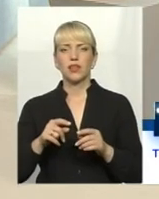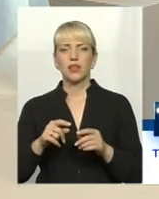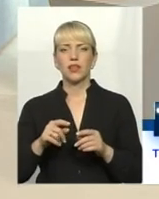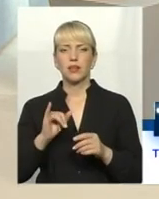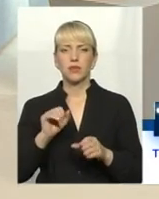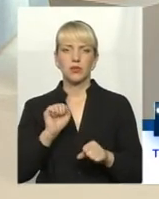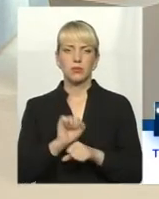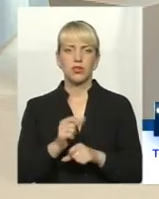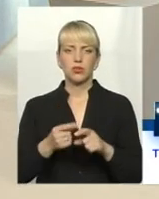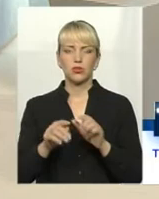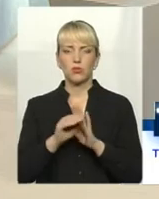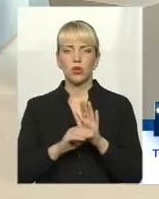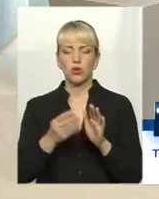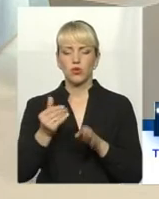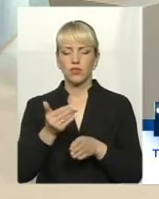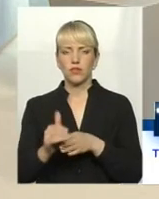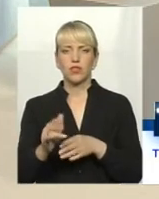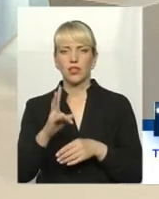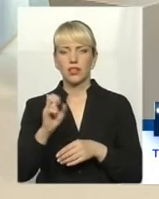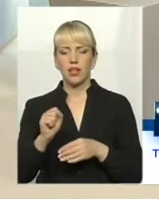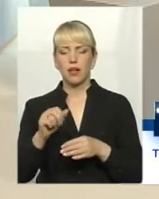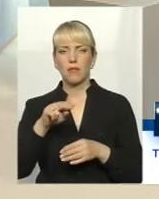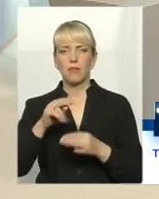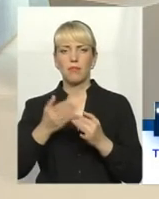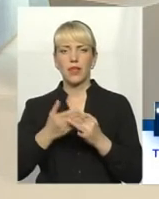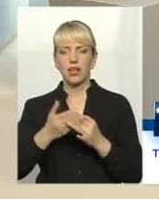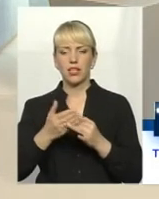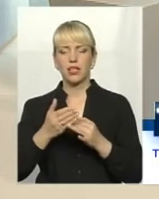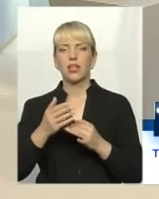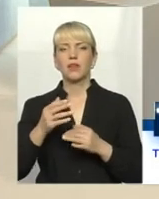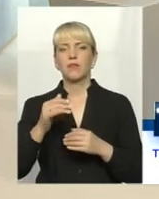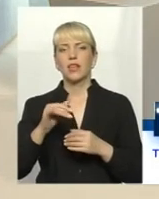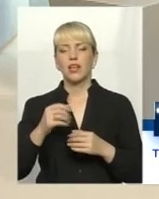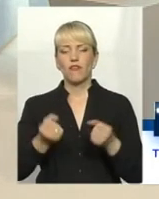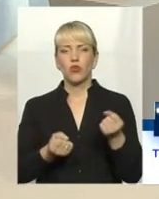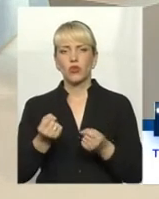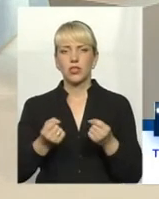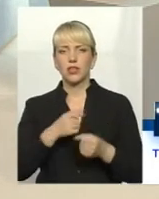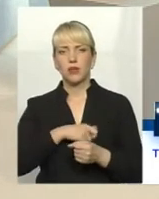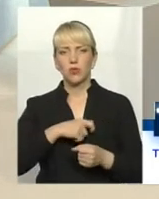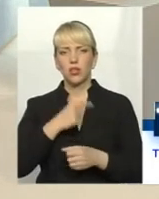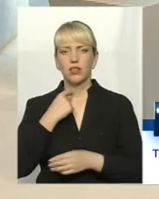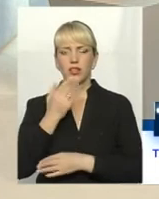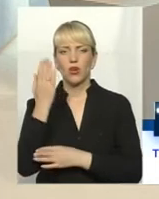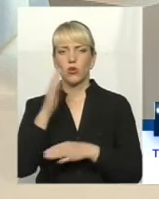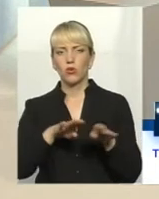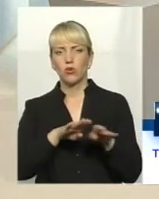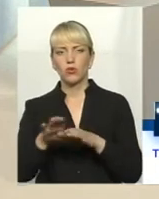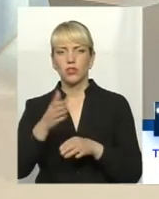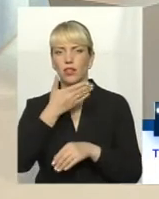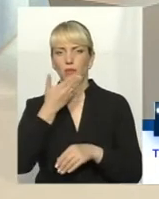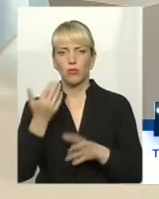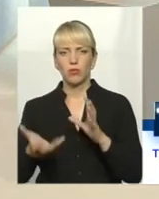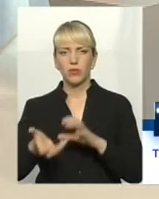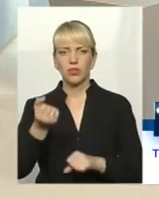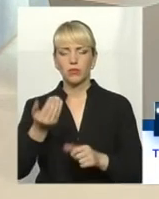на пільги перевезення, на компенсацію перевізникам. Депутати одноголосно не підтримали це. І